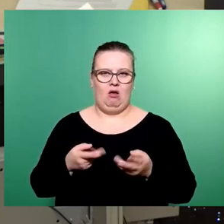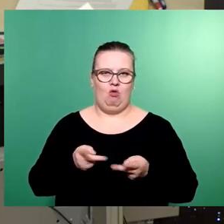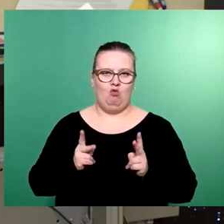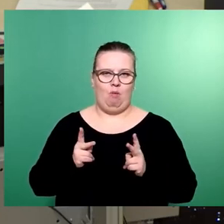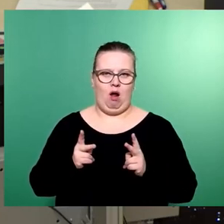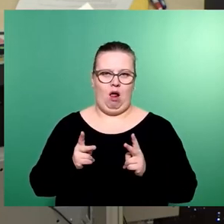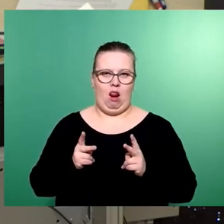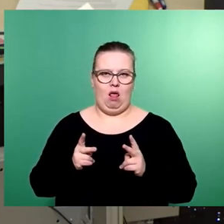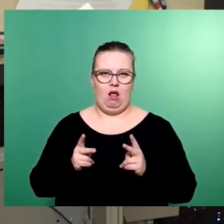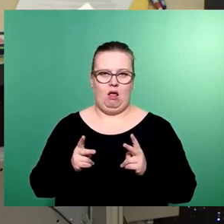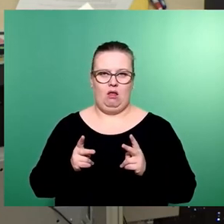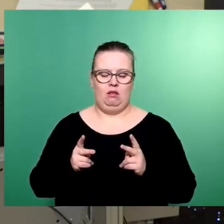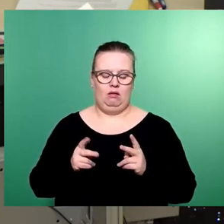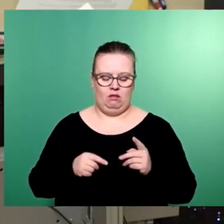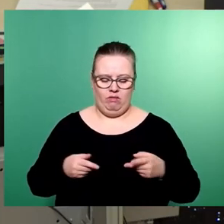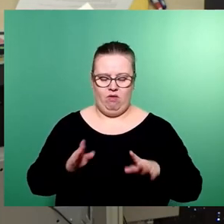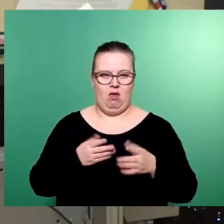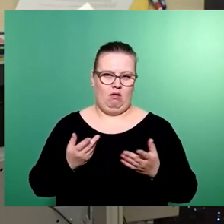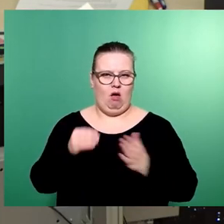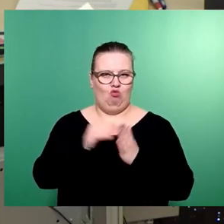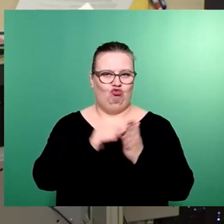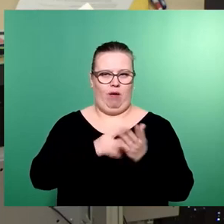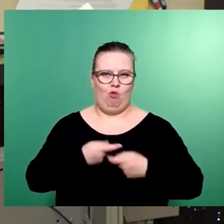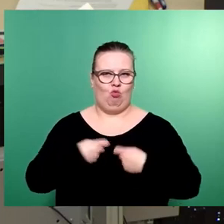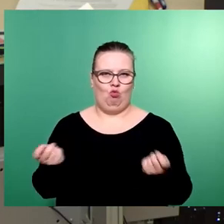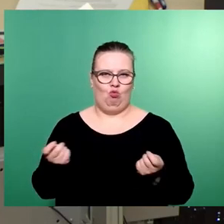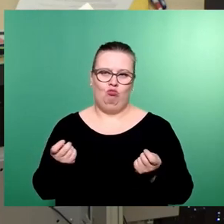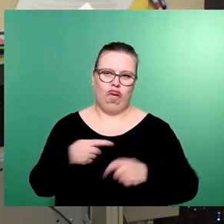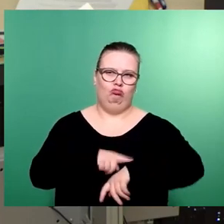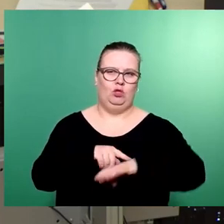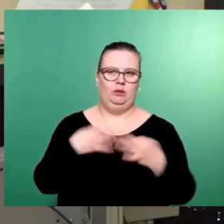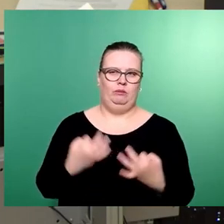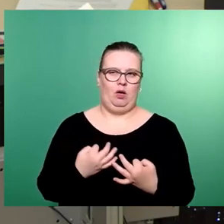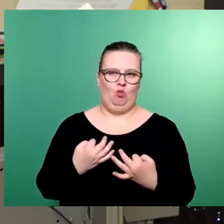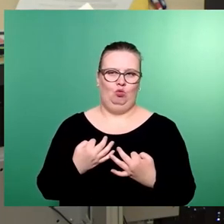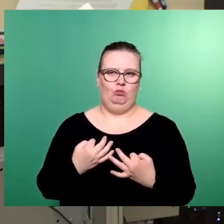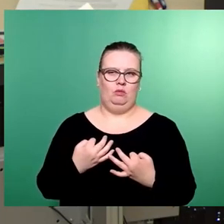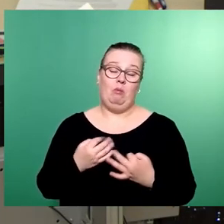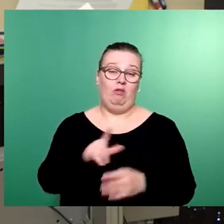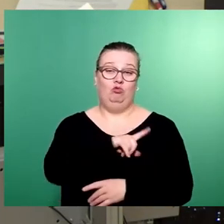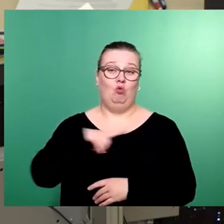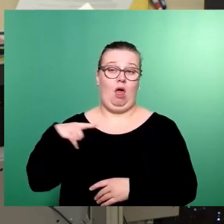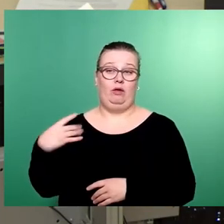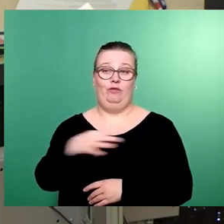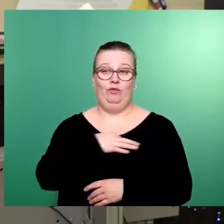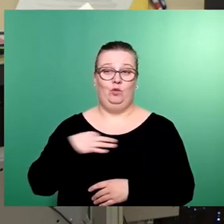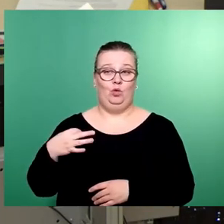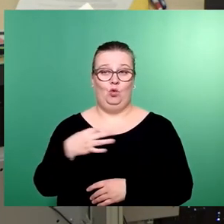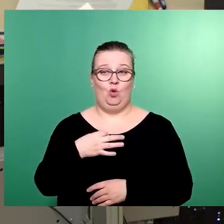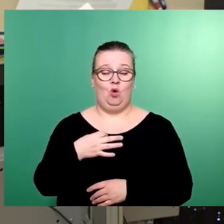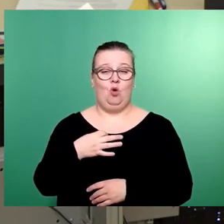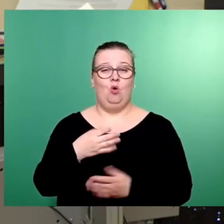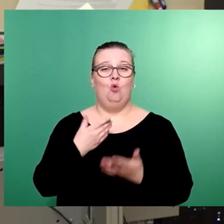Ausschreibung beschafft und das wird seine Zeit dauern, aus unserer Sicht viel zu lange. Insoweit unser